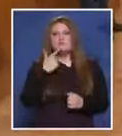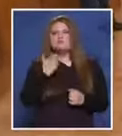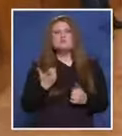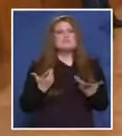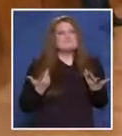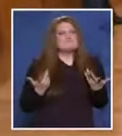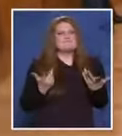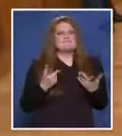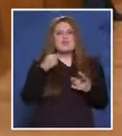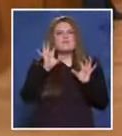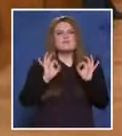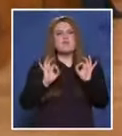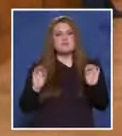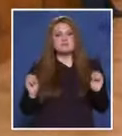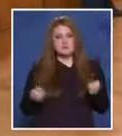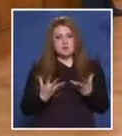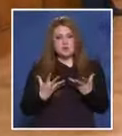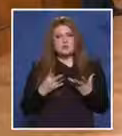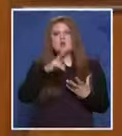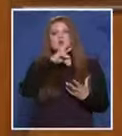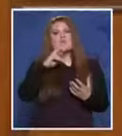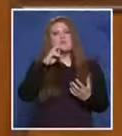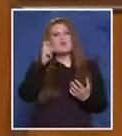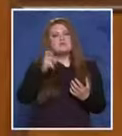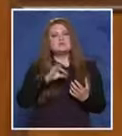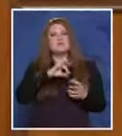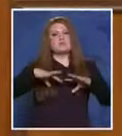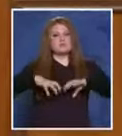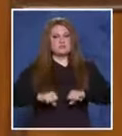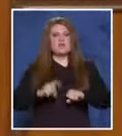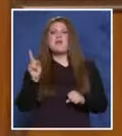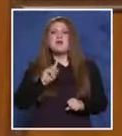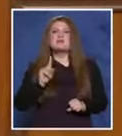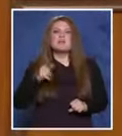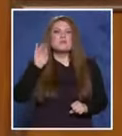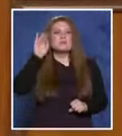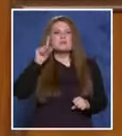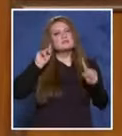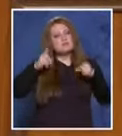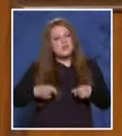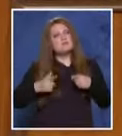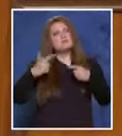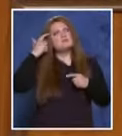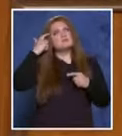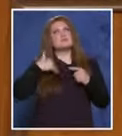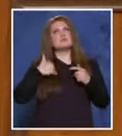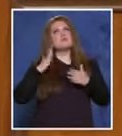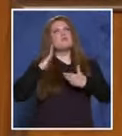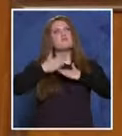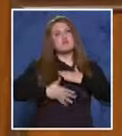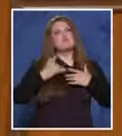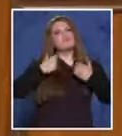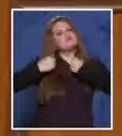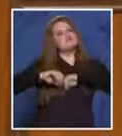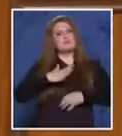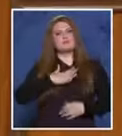подобна ситуация от полицията и от властта. А не би трябвало. Трябва да си отстояваме правата. Тук